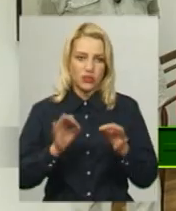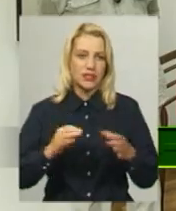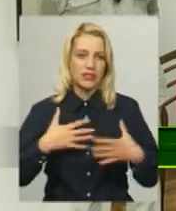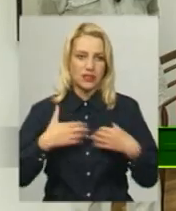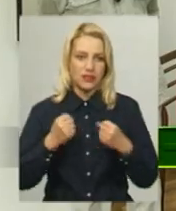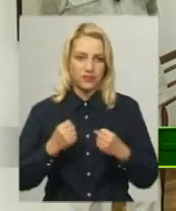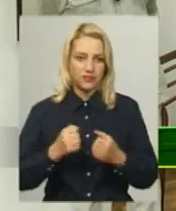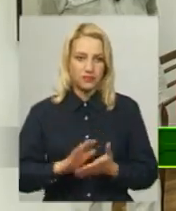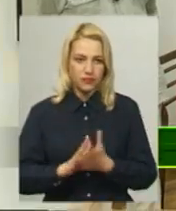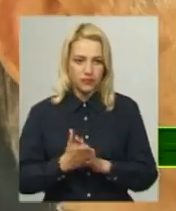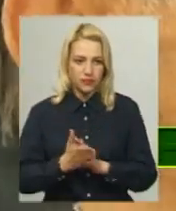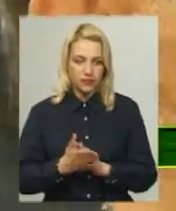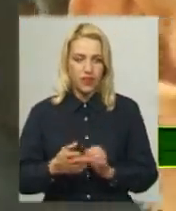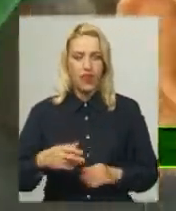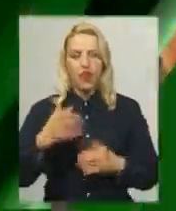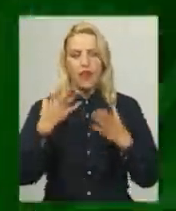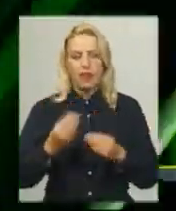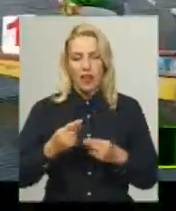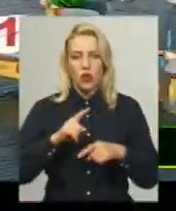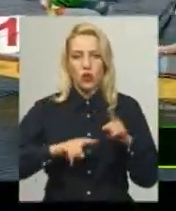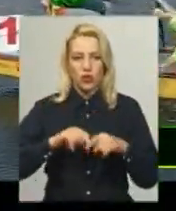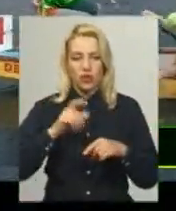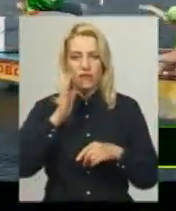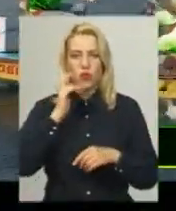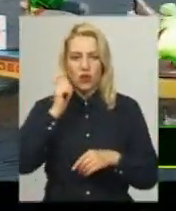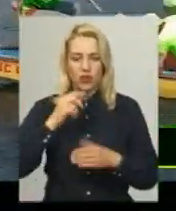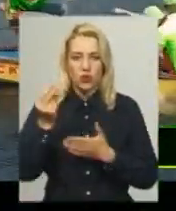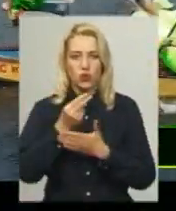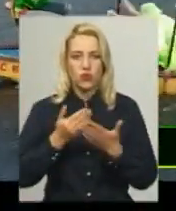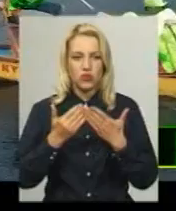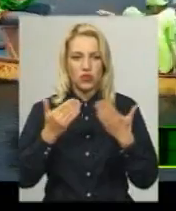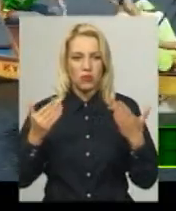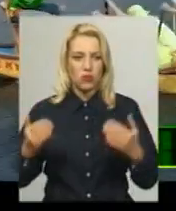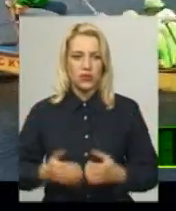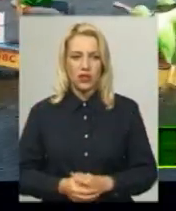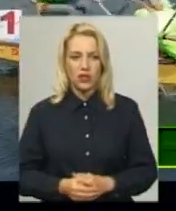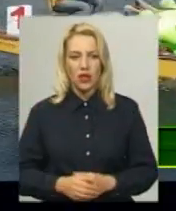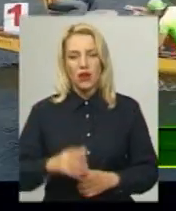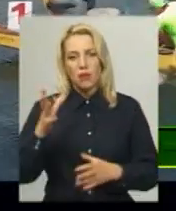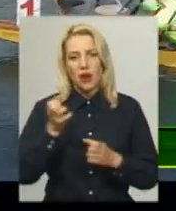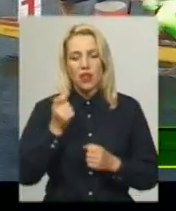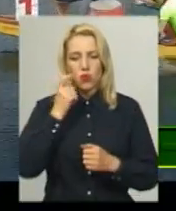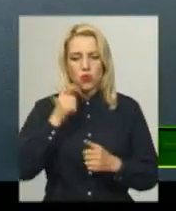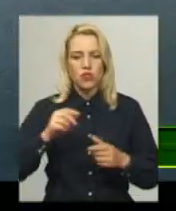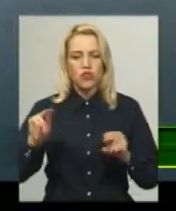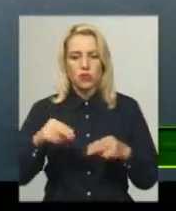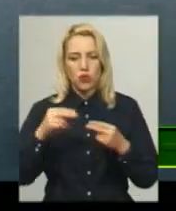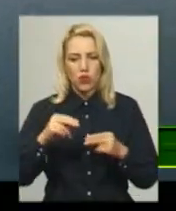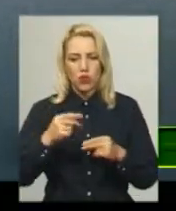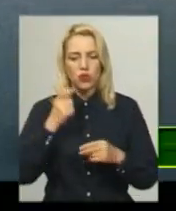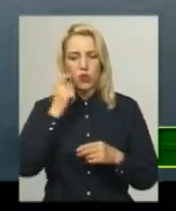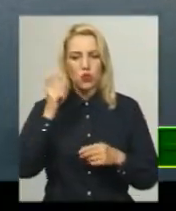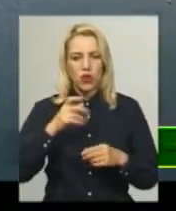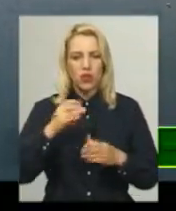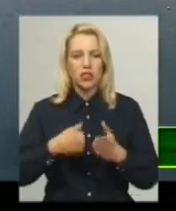обласному художньому музеї до Дня родини в Україні. 14 спортсменів у Хмельницької області брали участь у Чемпіонаті України з висловання